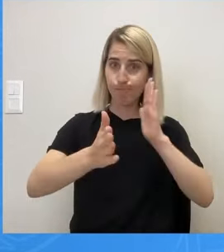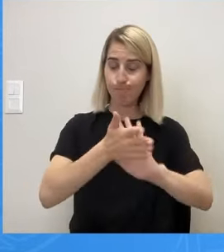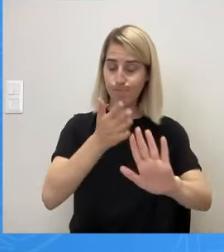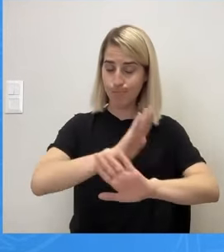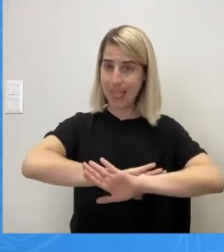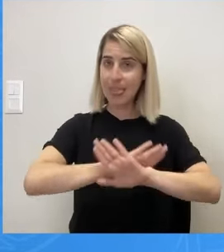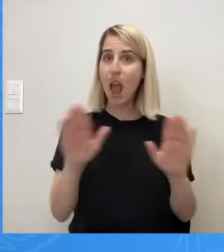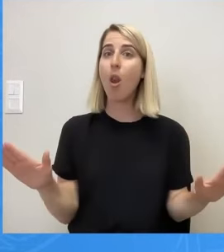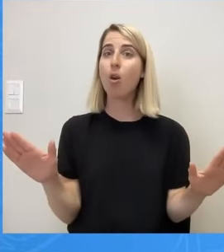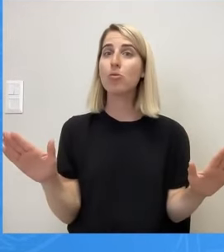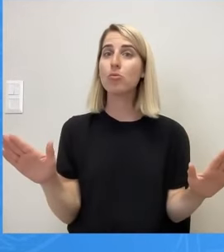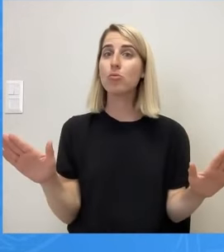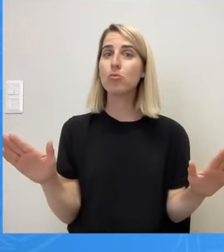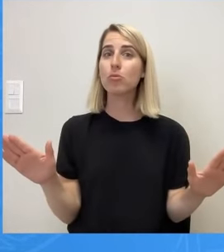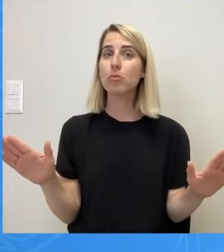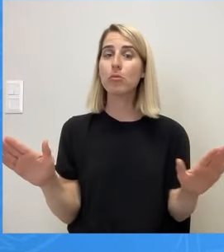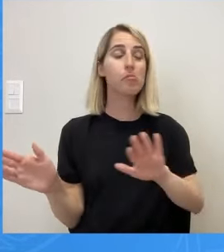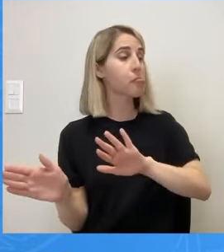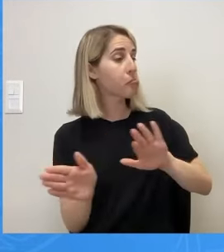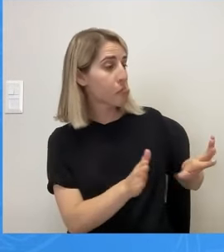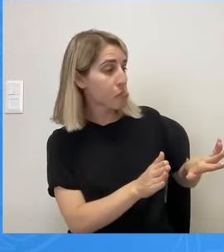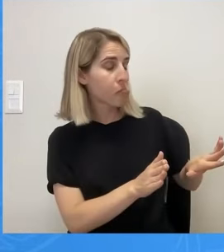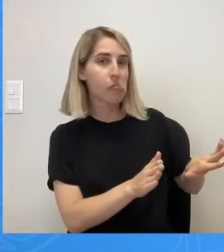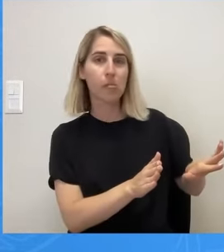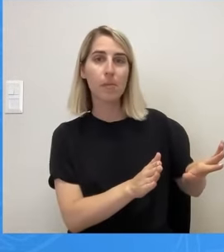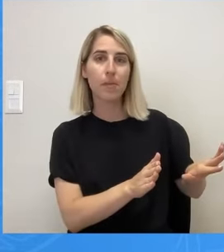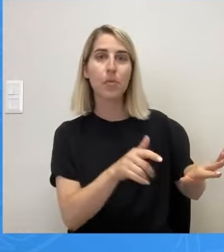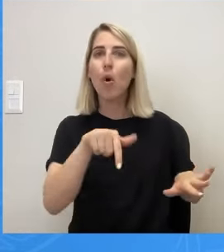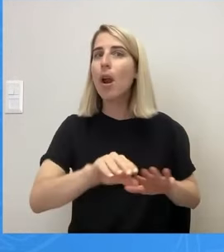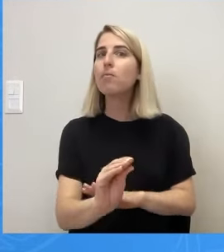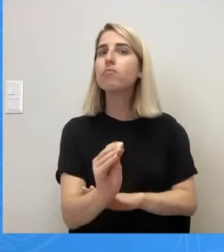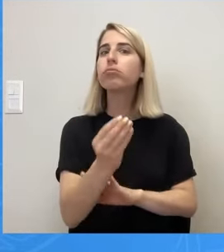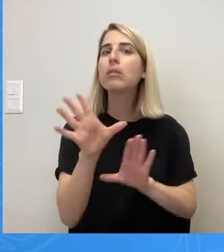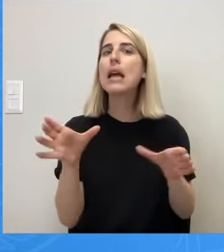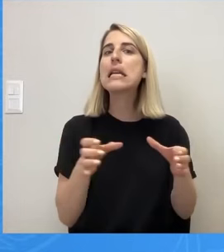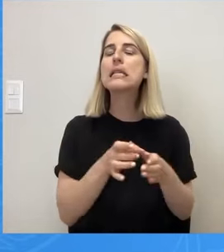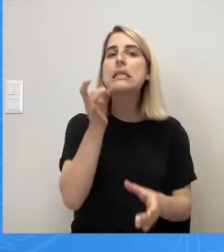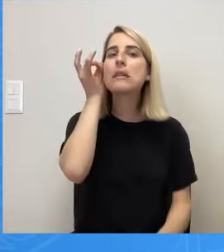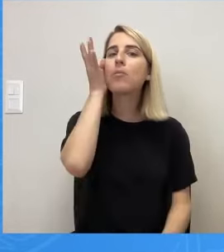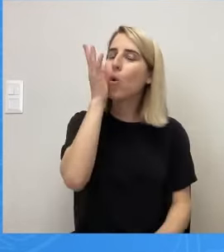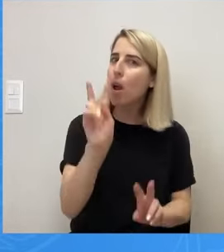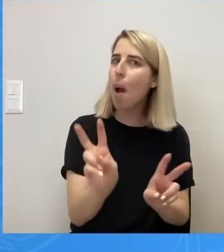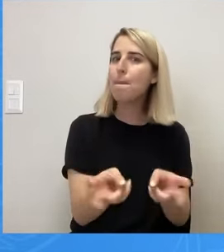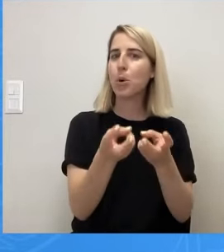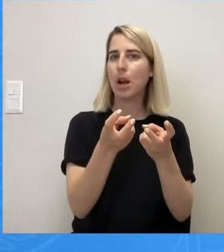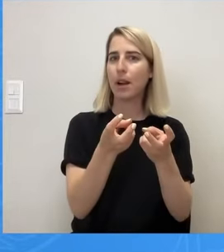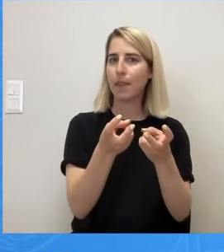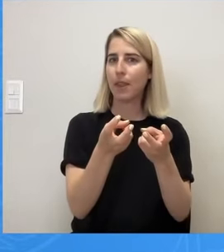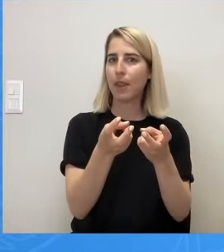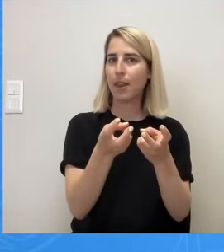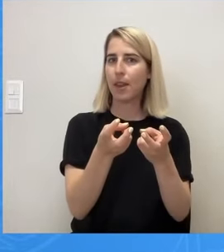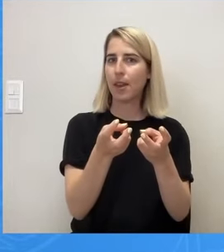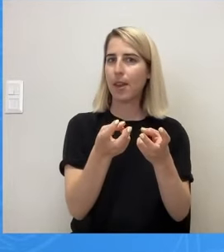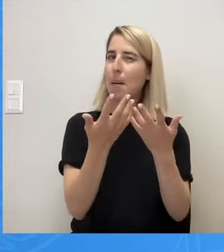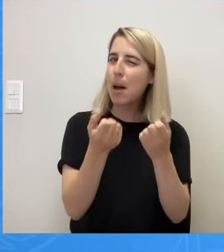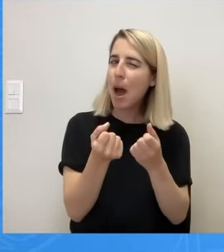με αφορμή την εκκληματική συμμορία που ανακαλύφθηκε. Δεν ξέρω αν δεν υπάρχουν άκρες και πλάτες.